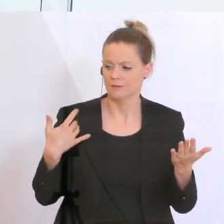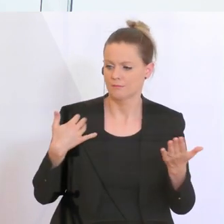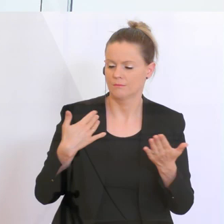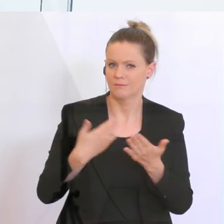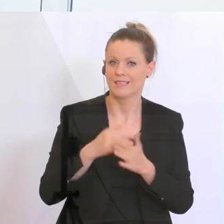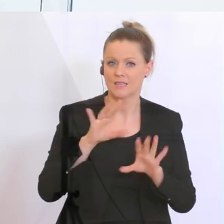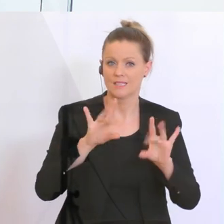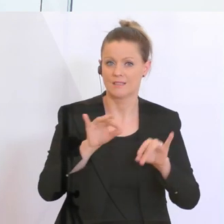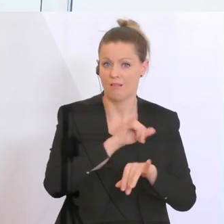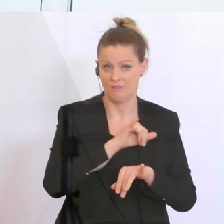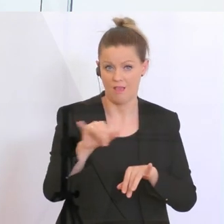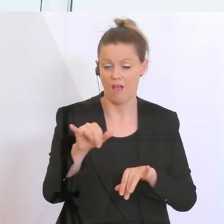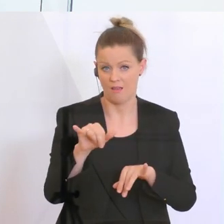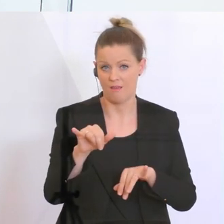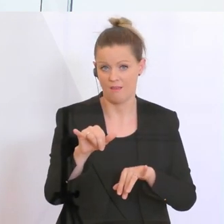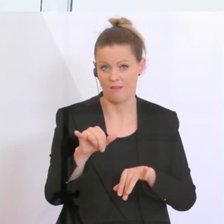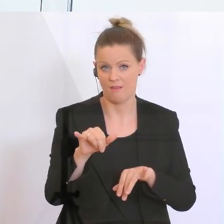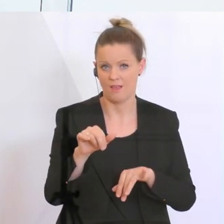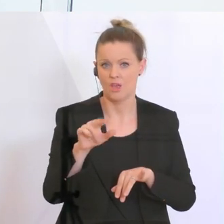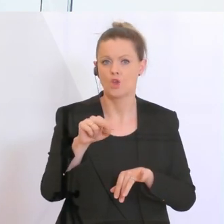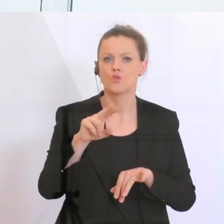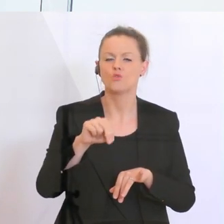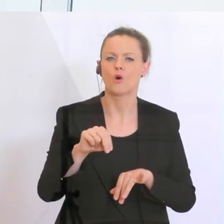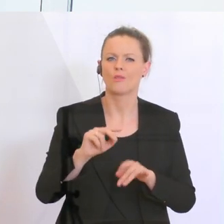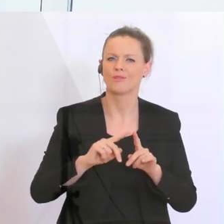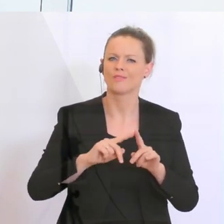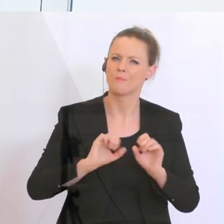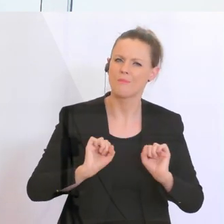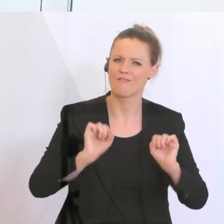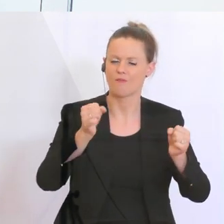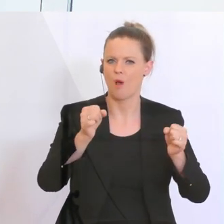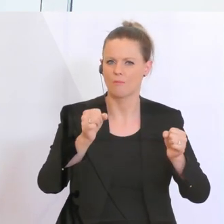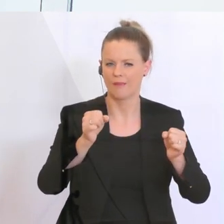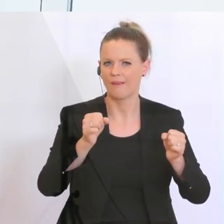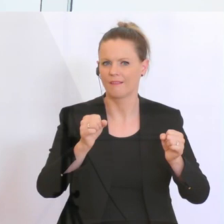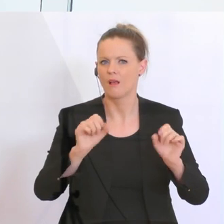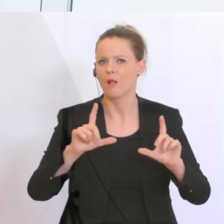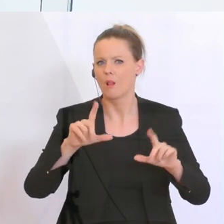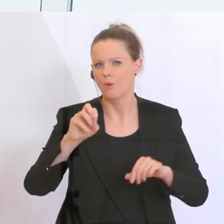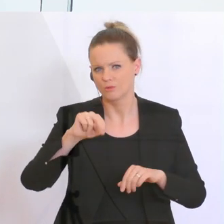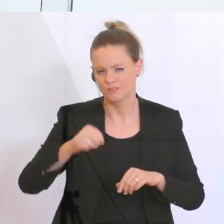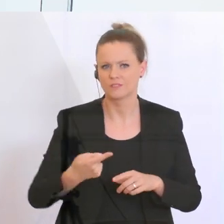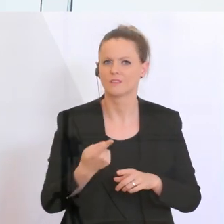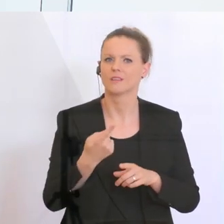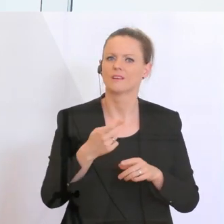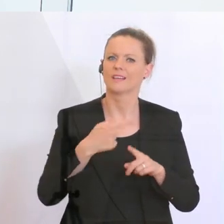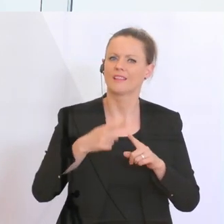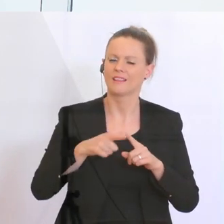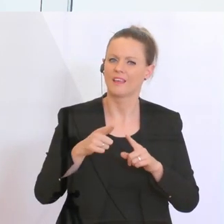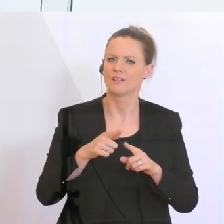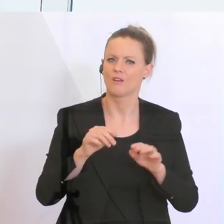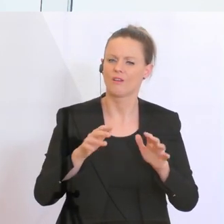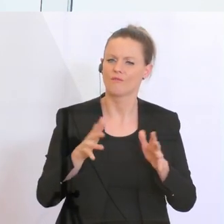zehn Jahren Non-Performing Loans von insgesamt 14% der Gesamtkreditvolumen auf